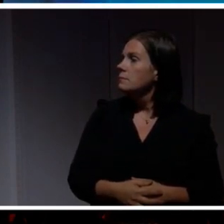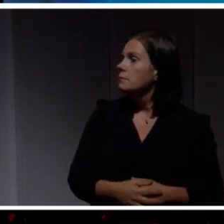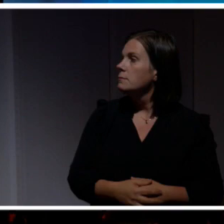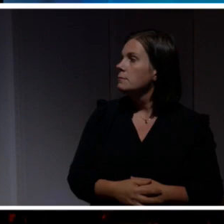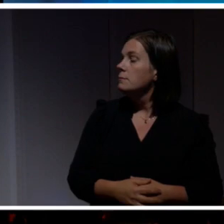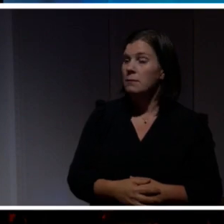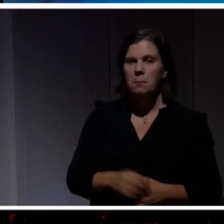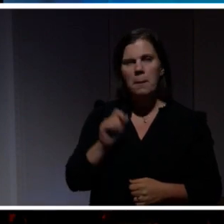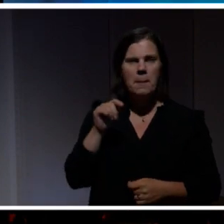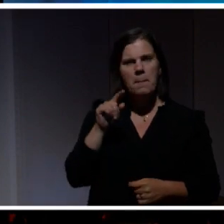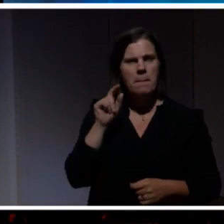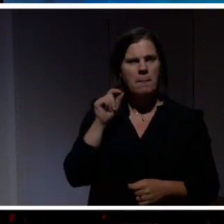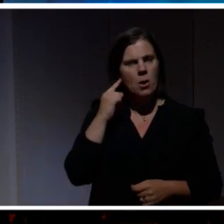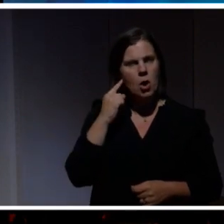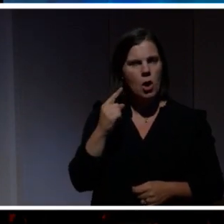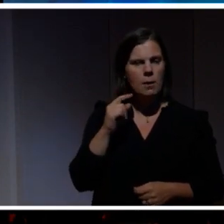Vackert va?